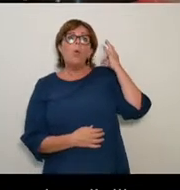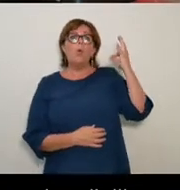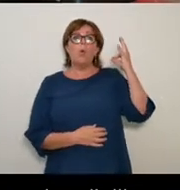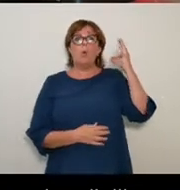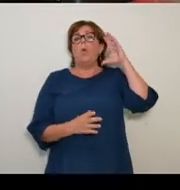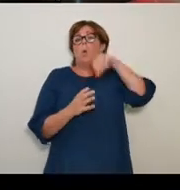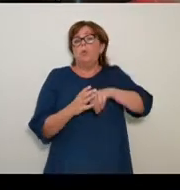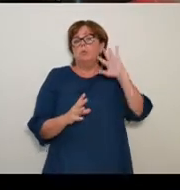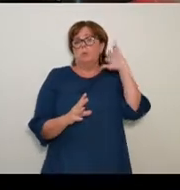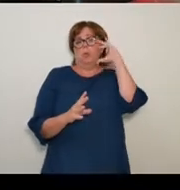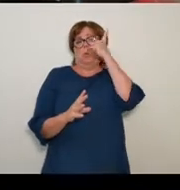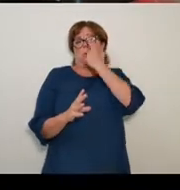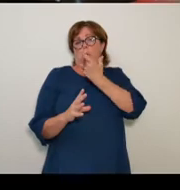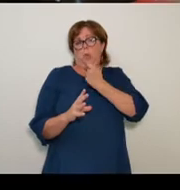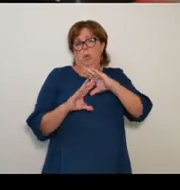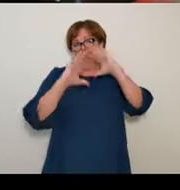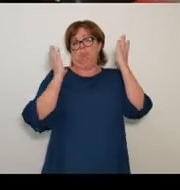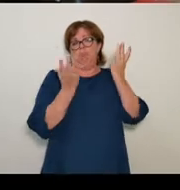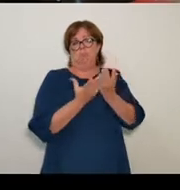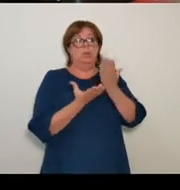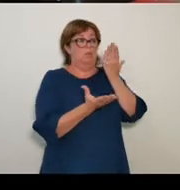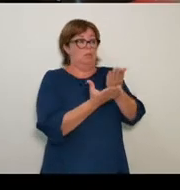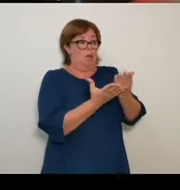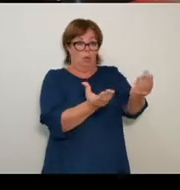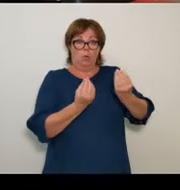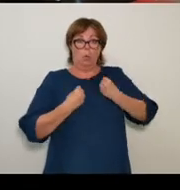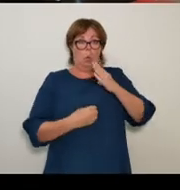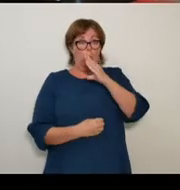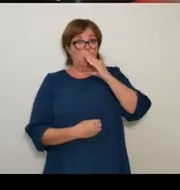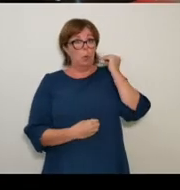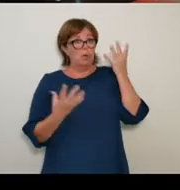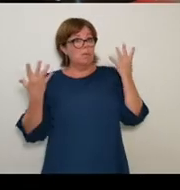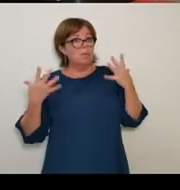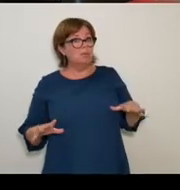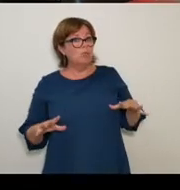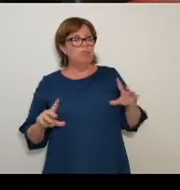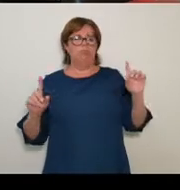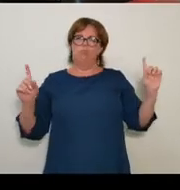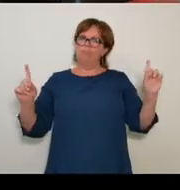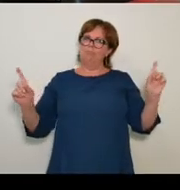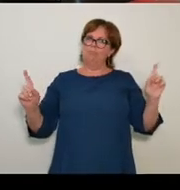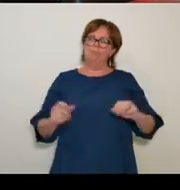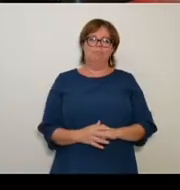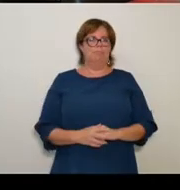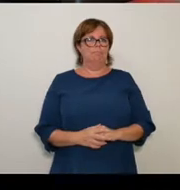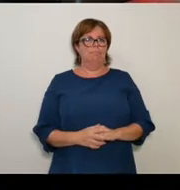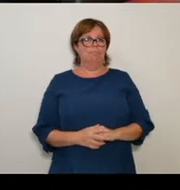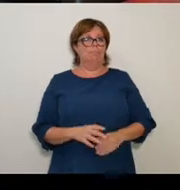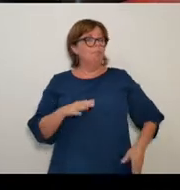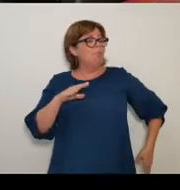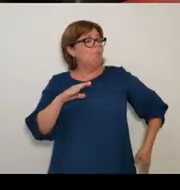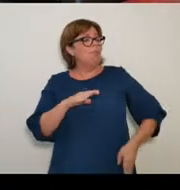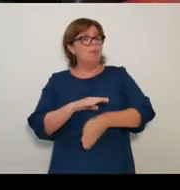déclinaisons, ne suffisent à nous humaniser. En fait, seule la